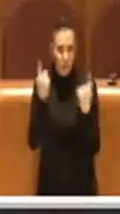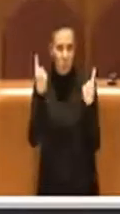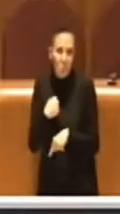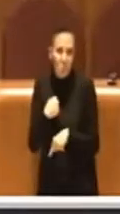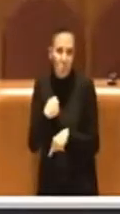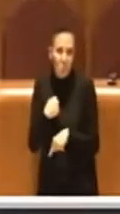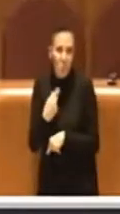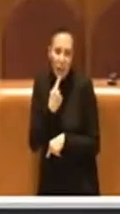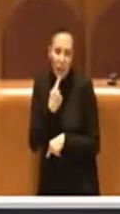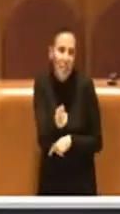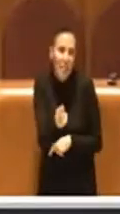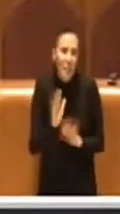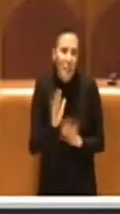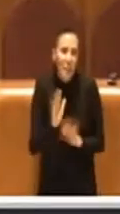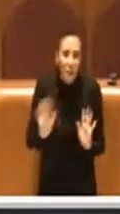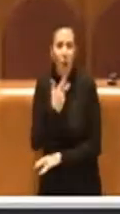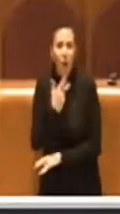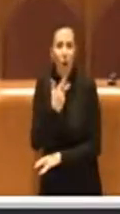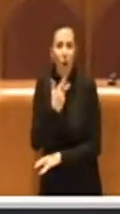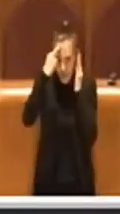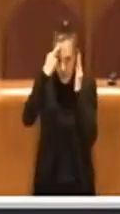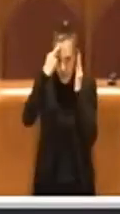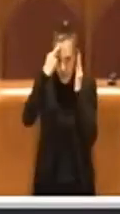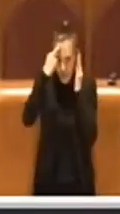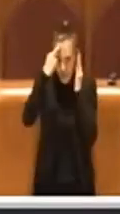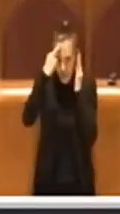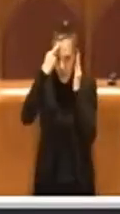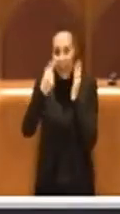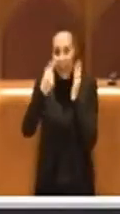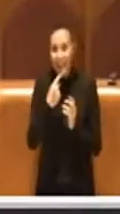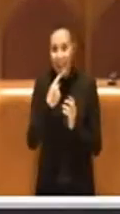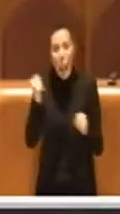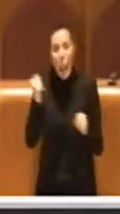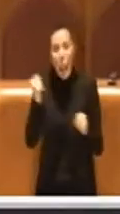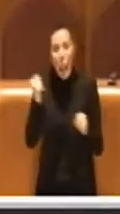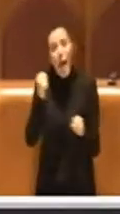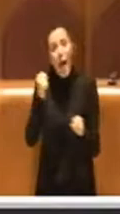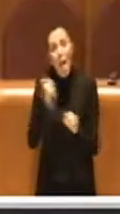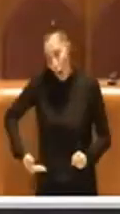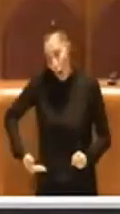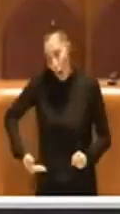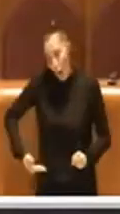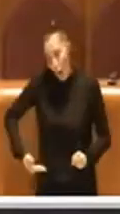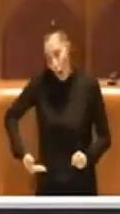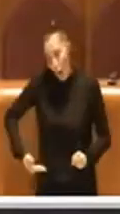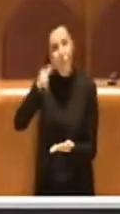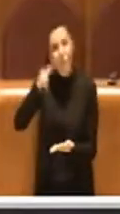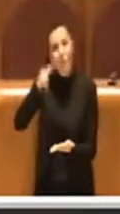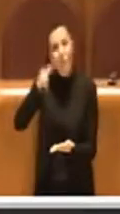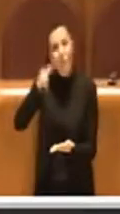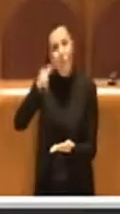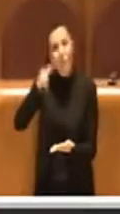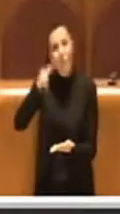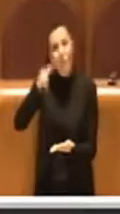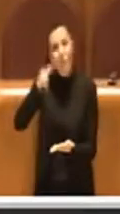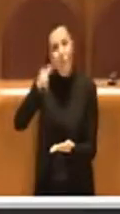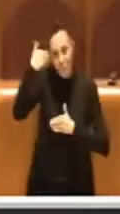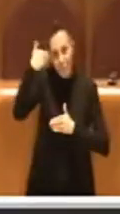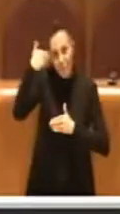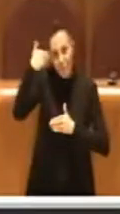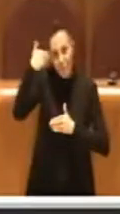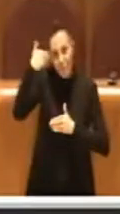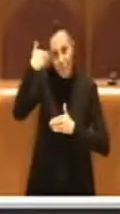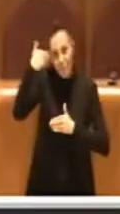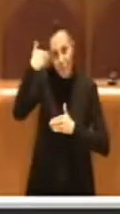dico? Perché vorrei ricordare che non solo è il compito dei consiglieri che portare in approvazione del bilancio, poi sulla parte relativa alle lungaggini